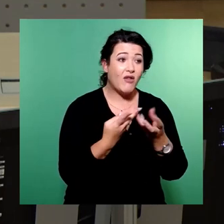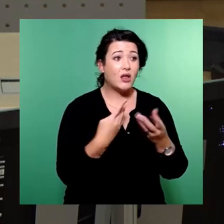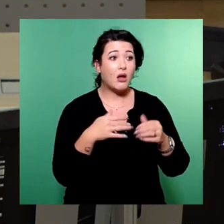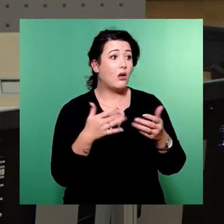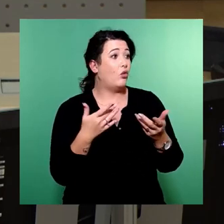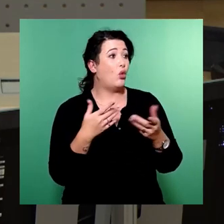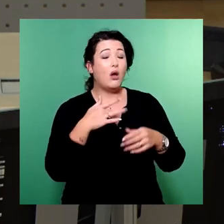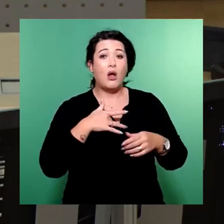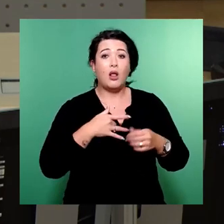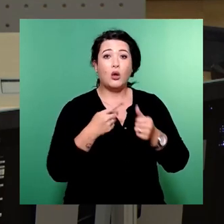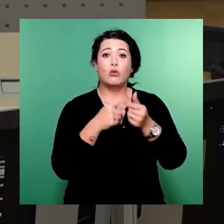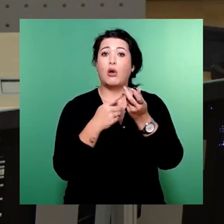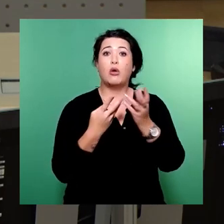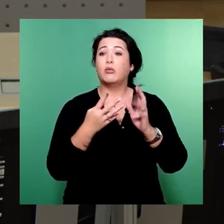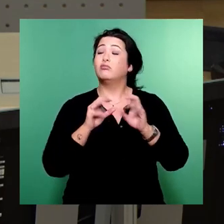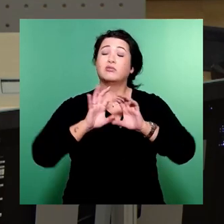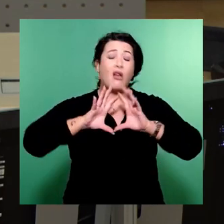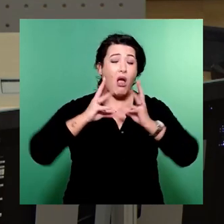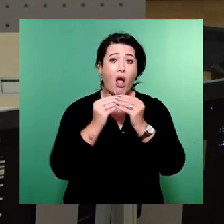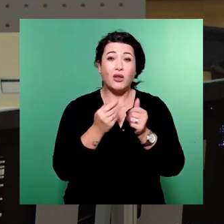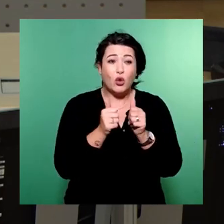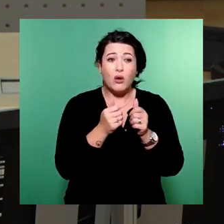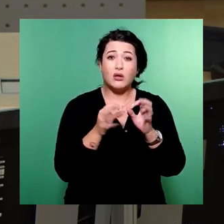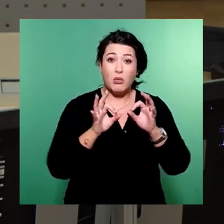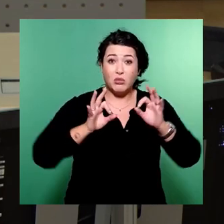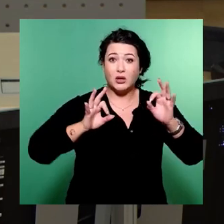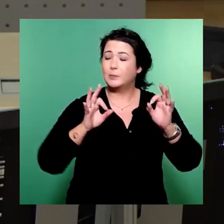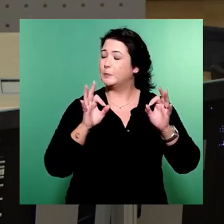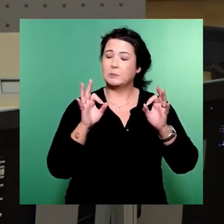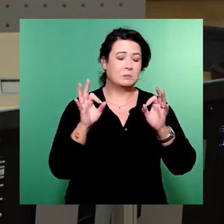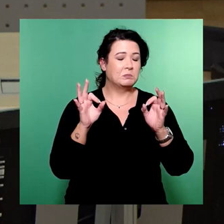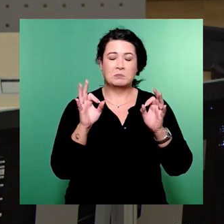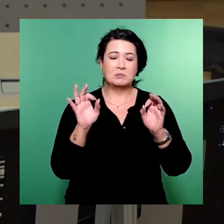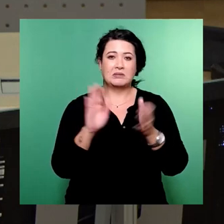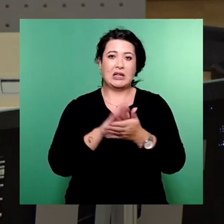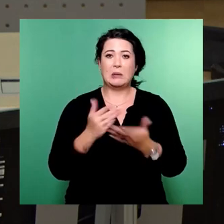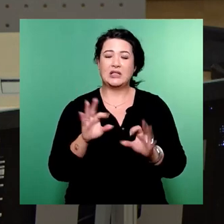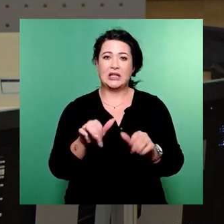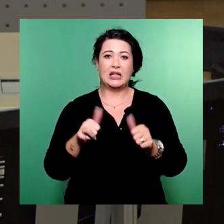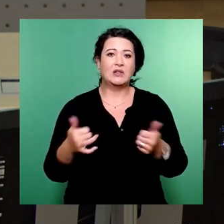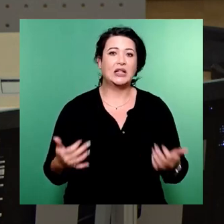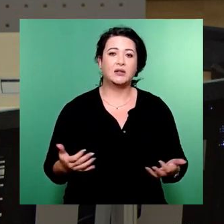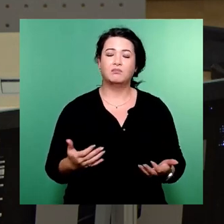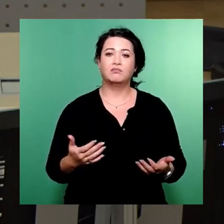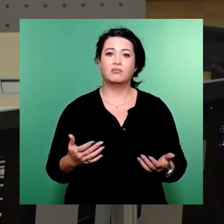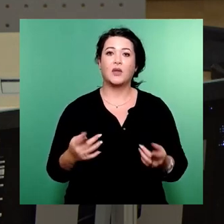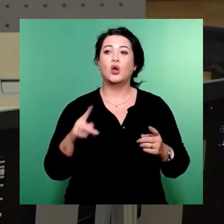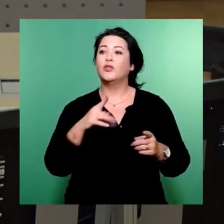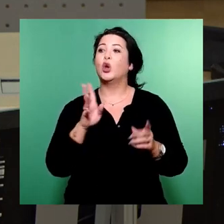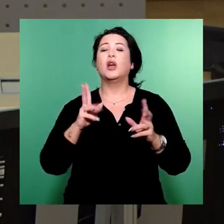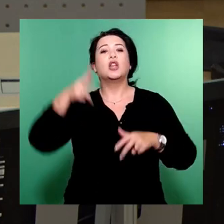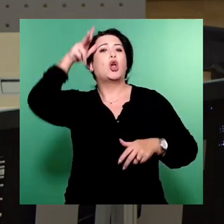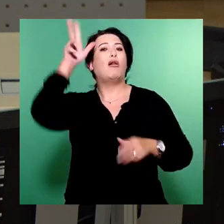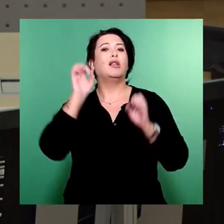mit den plumpen Händen. Dass bei ihnen nichts gedeiht, weil sie die Wurzel des Gedeihens, die göttliche Natur, nicht achten. Dass